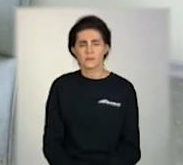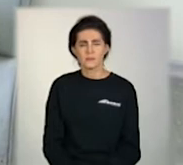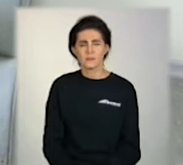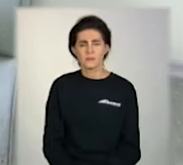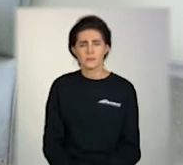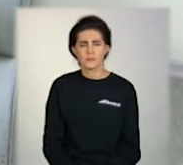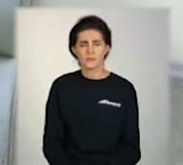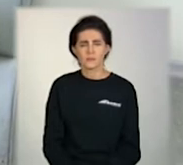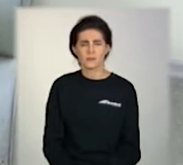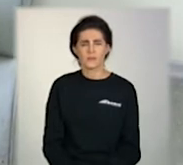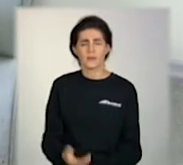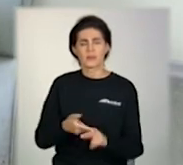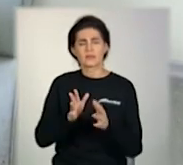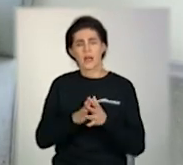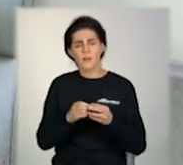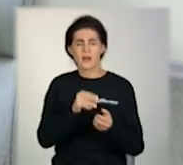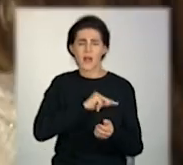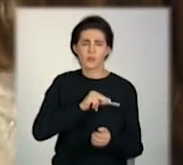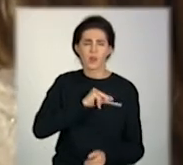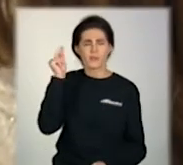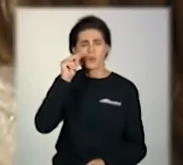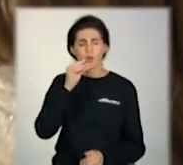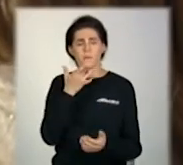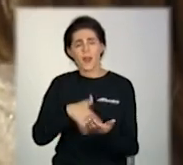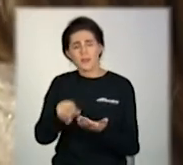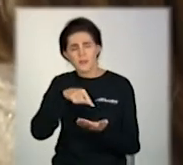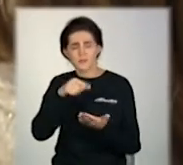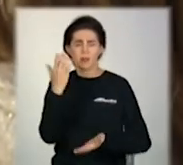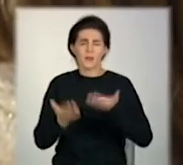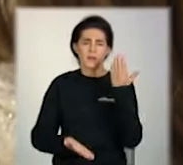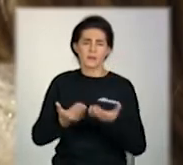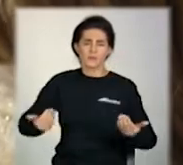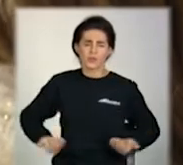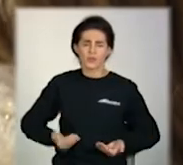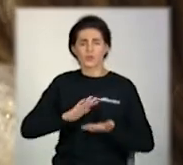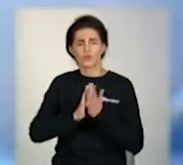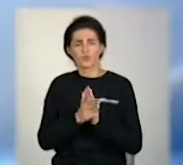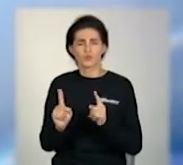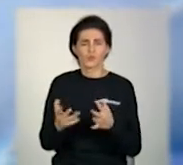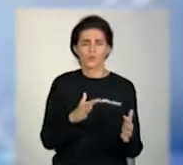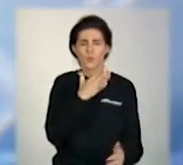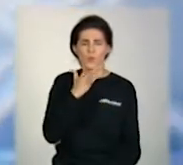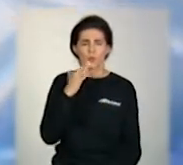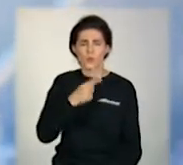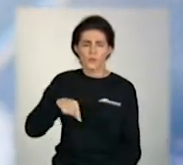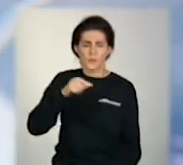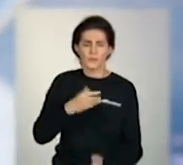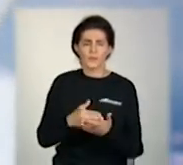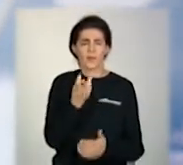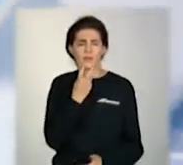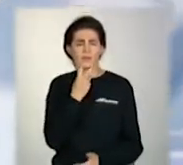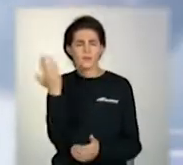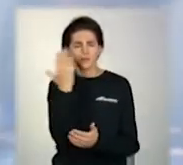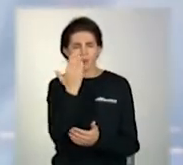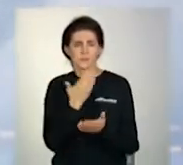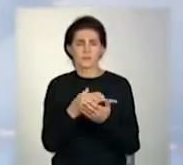Про сім'ю, роботу, навчання, політику чи просто якусь життєву ситуацію, яка трапляється у багатьох. Дотепна картинка з